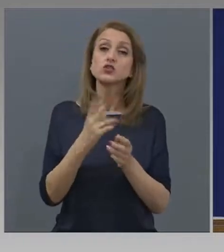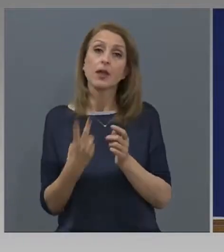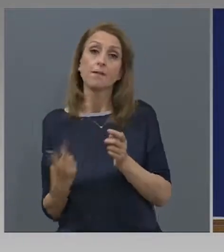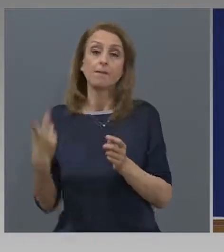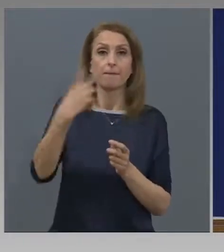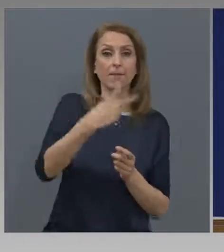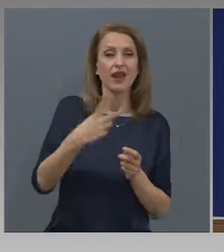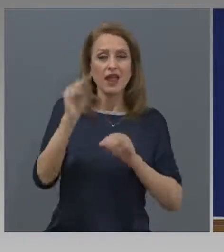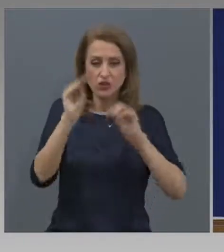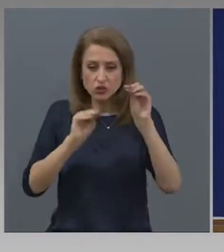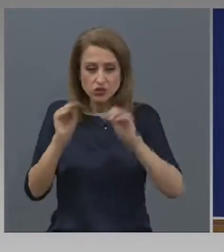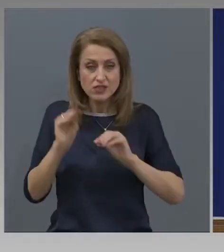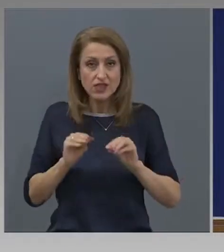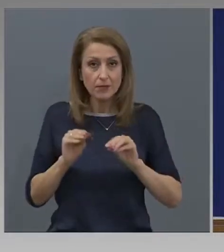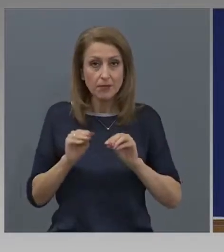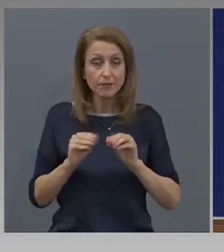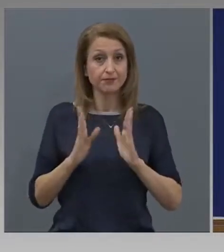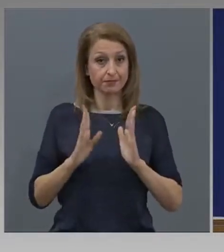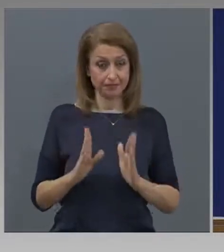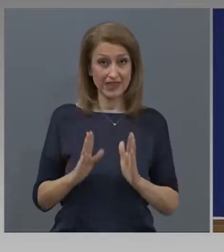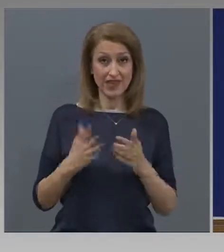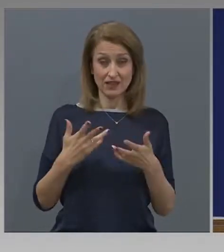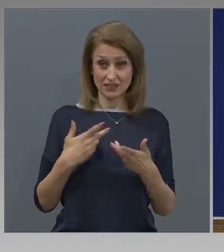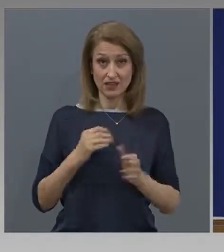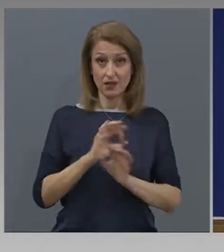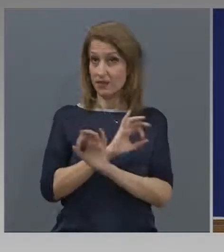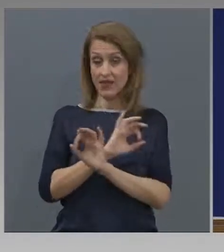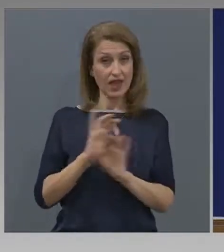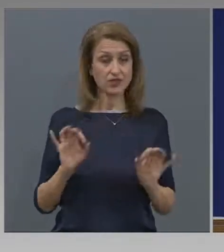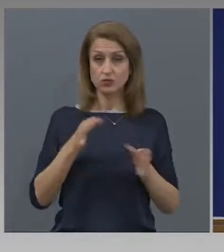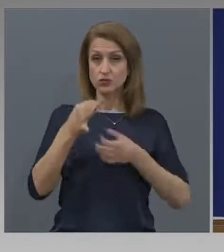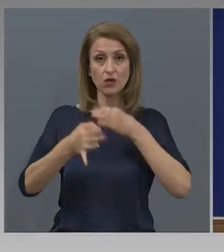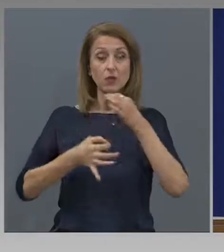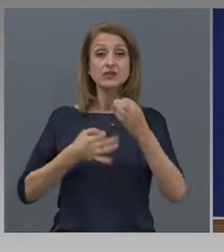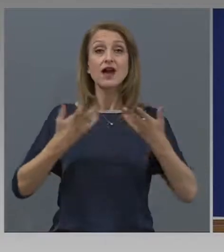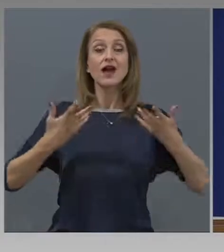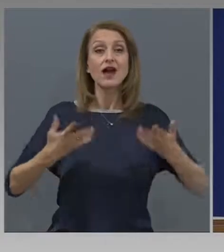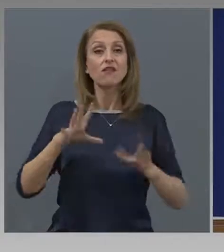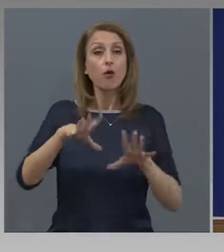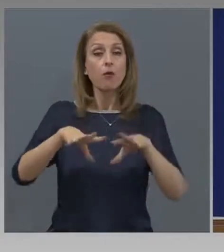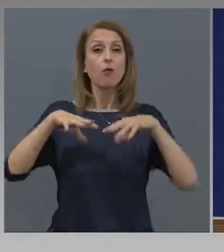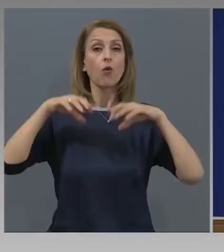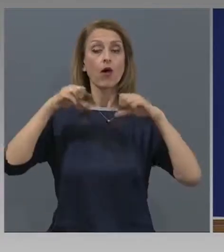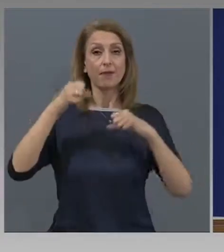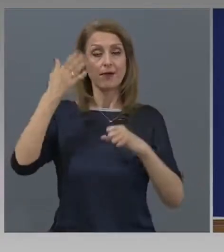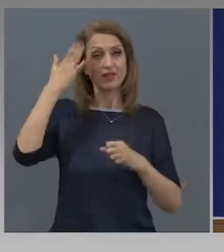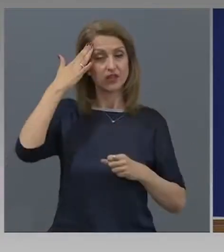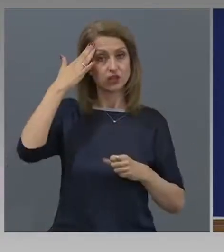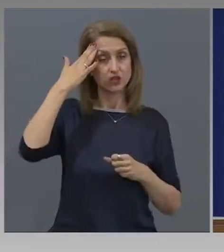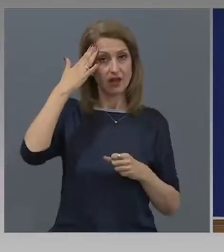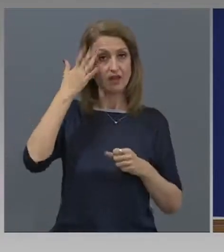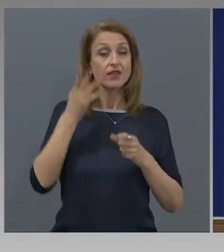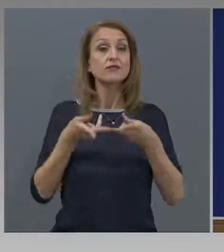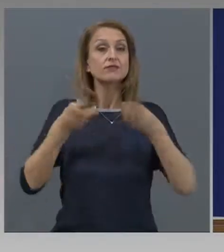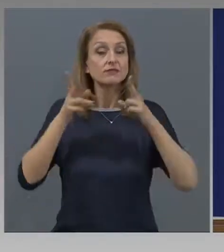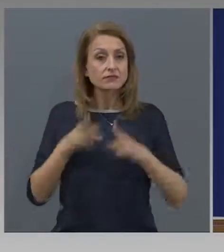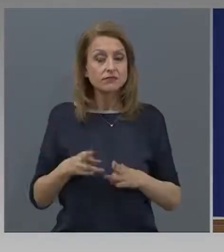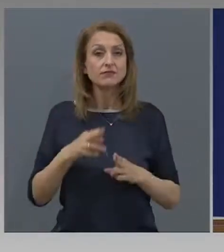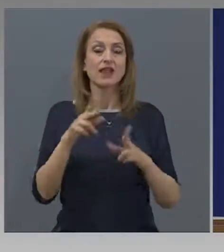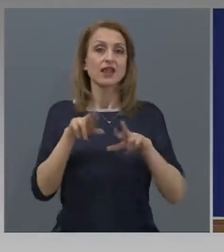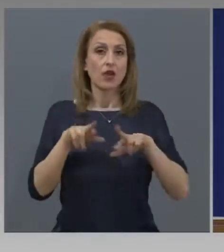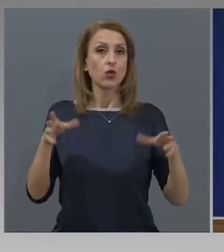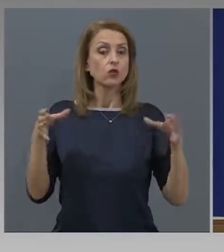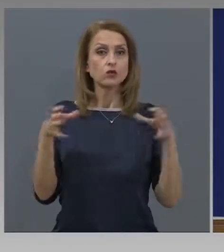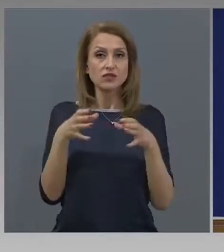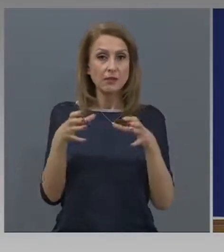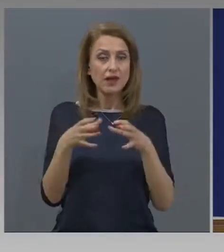Какво поема държавата, за да бъде много ясни, съгласно решението на Народното събрание,